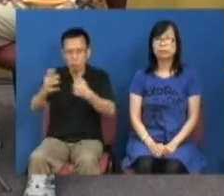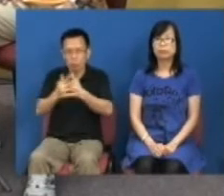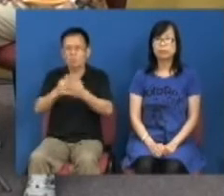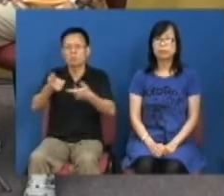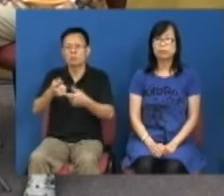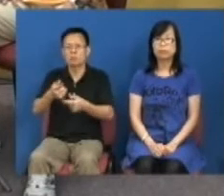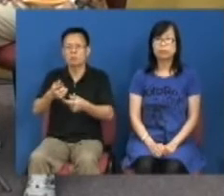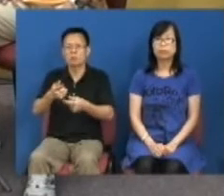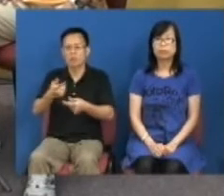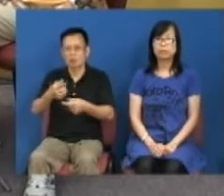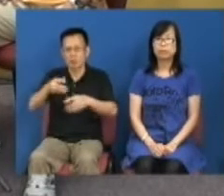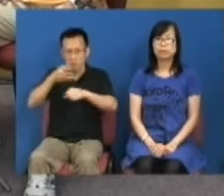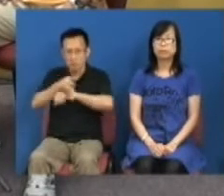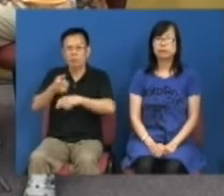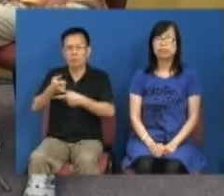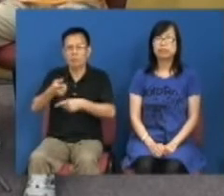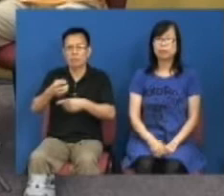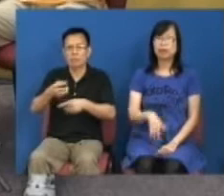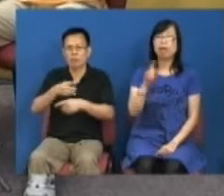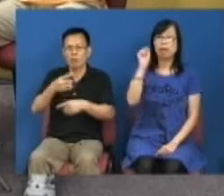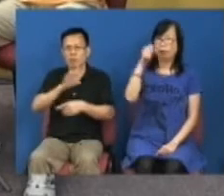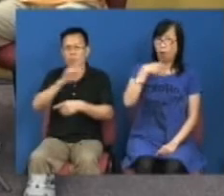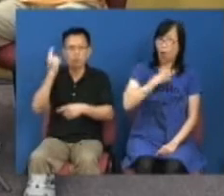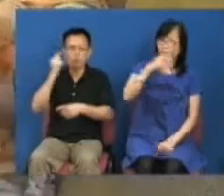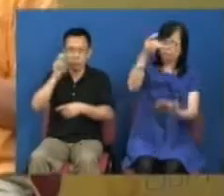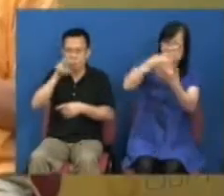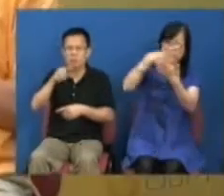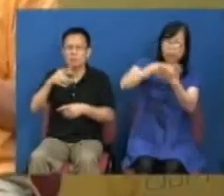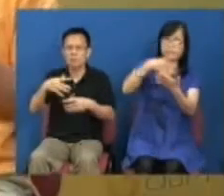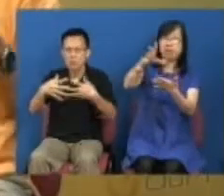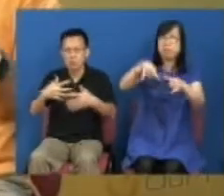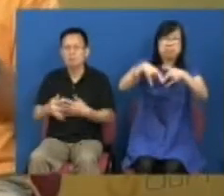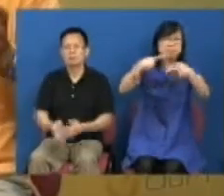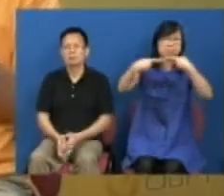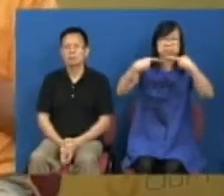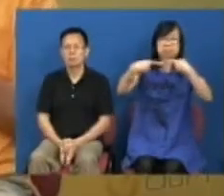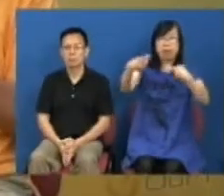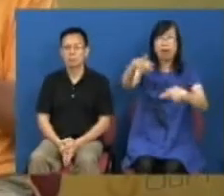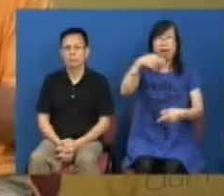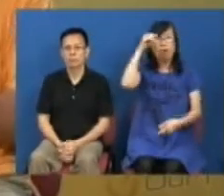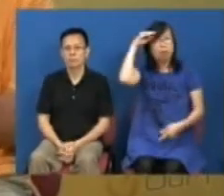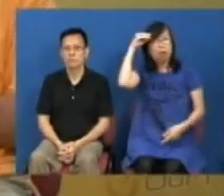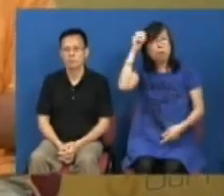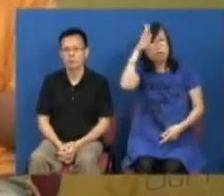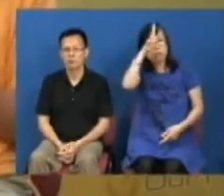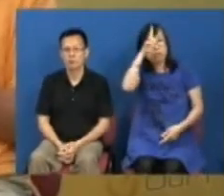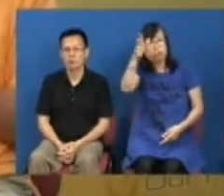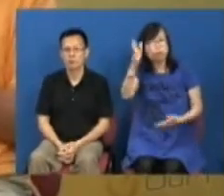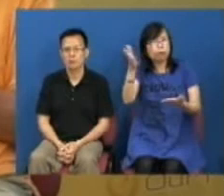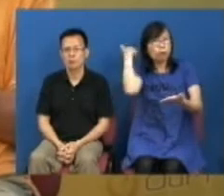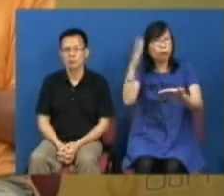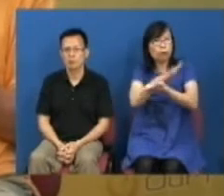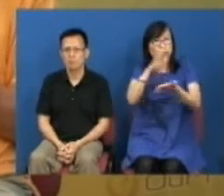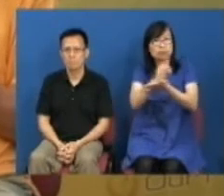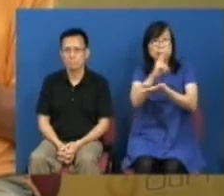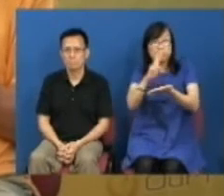我们不想看到的社会所以我觉得那条文是不合理加上政府你会看到过去两三年其实警方